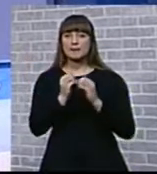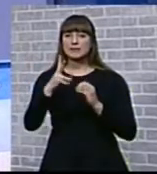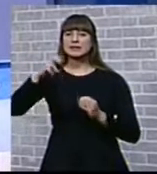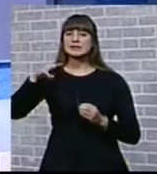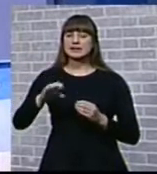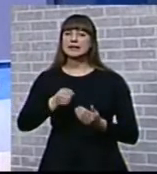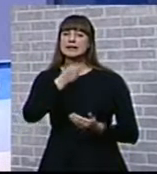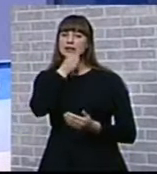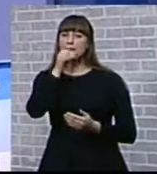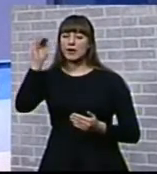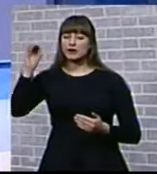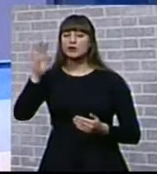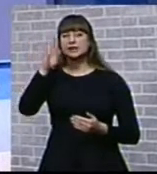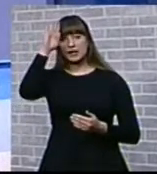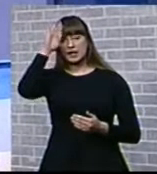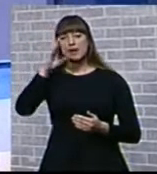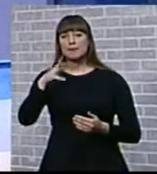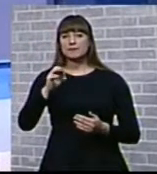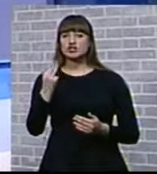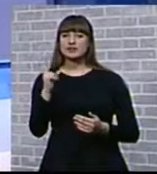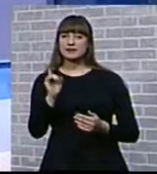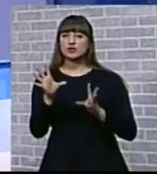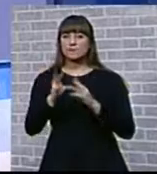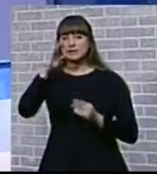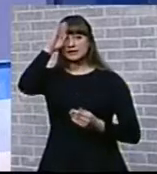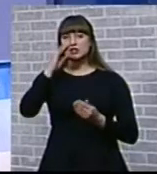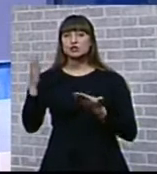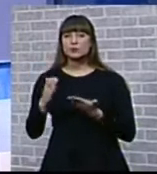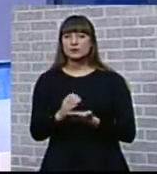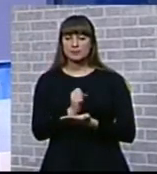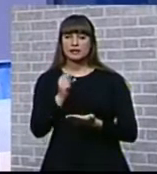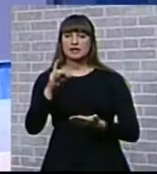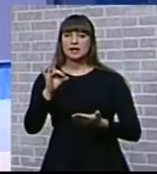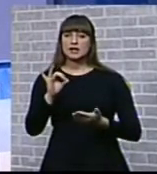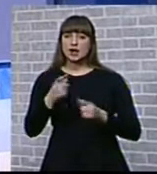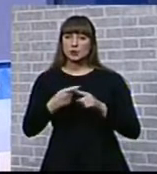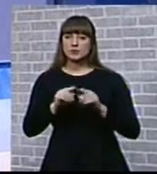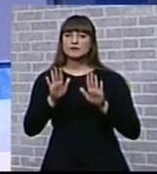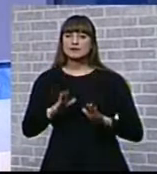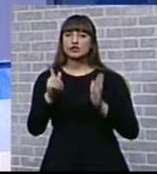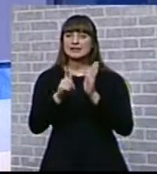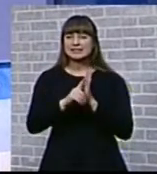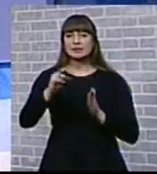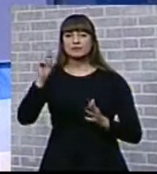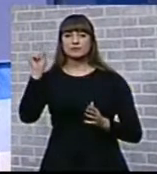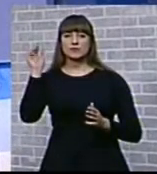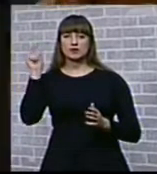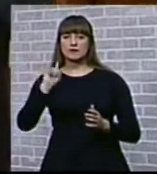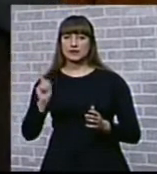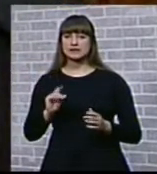-летний подросток Миша Зирченко. Вместе с отцом он спас на оккупированной территории 7 еврейских семей.